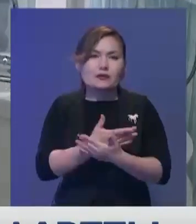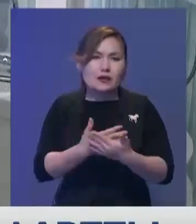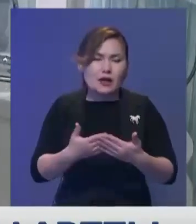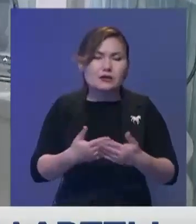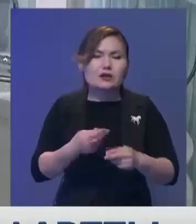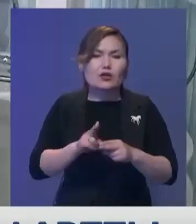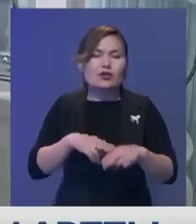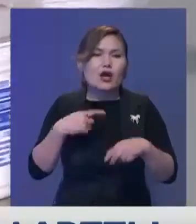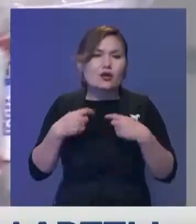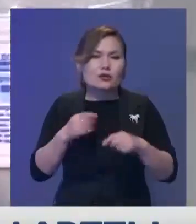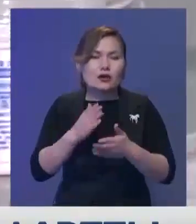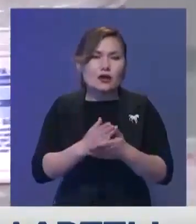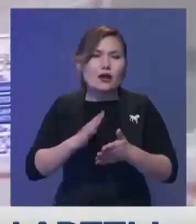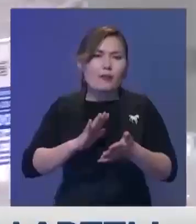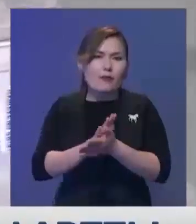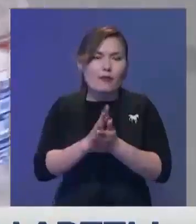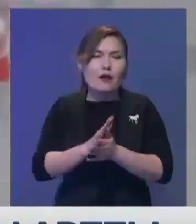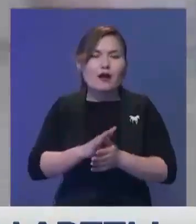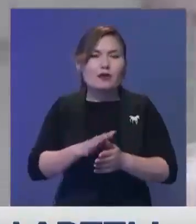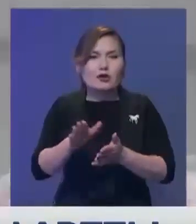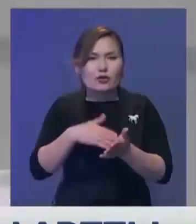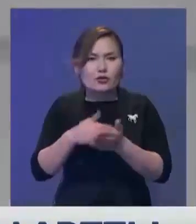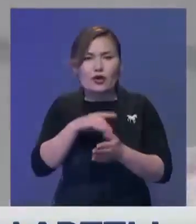шығарылады. Әсіресе маймен құртыққа сұран үш жоғары.